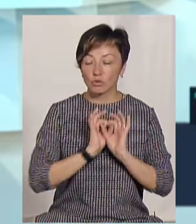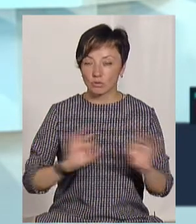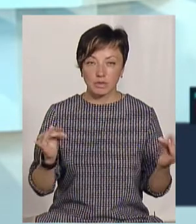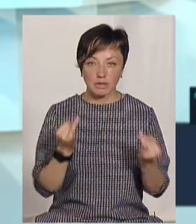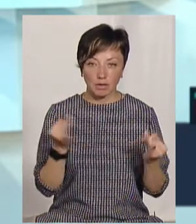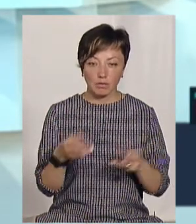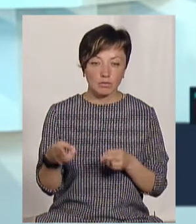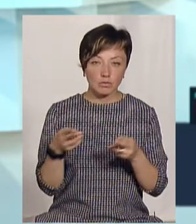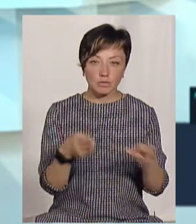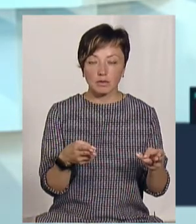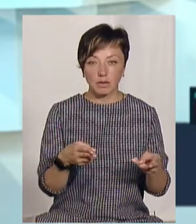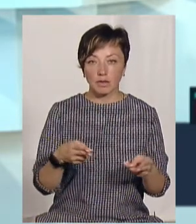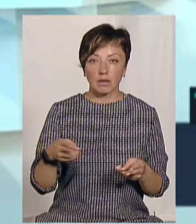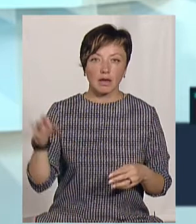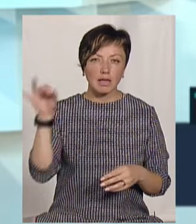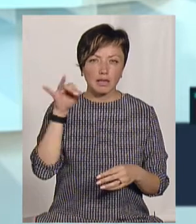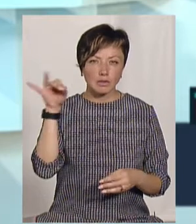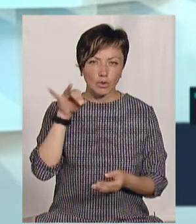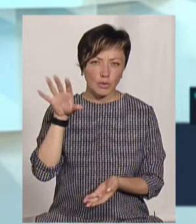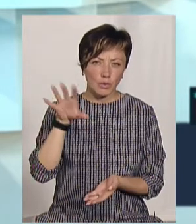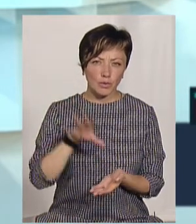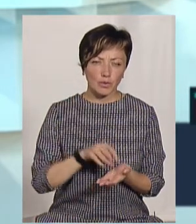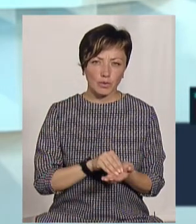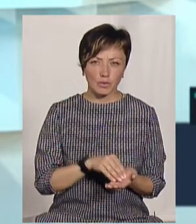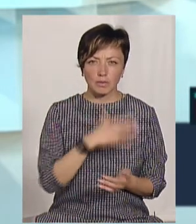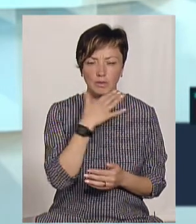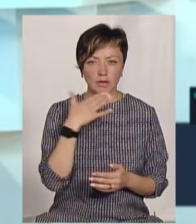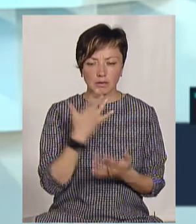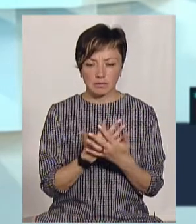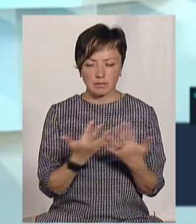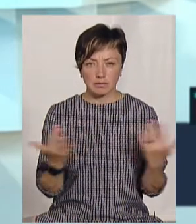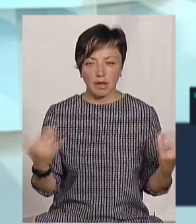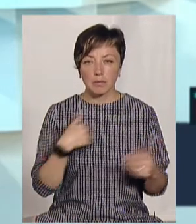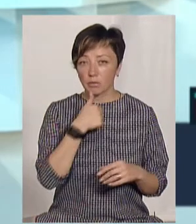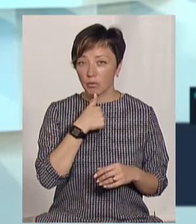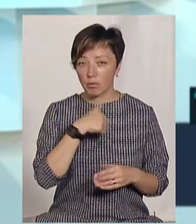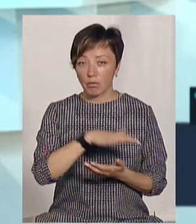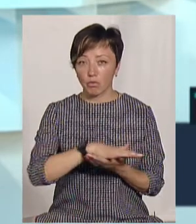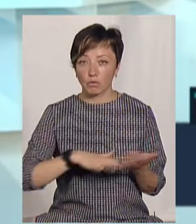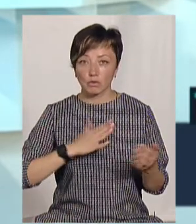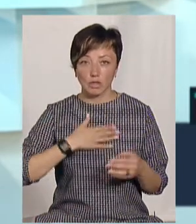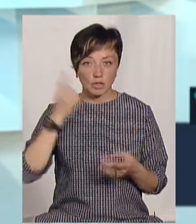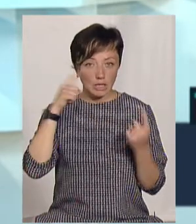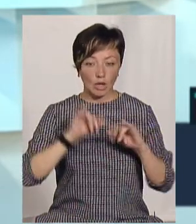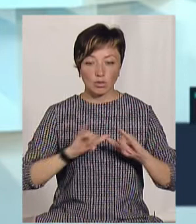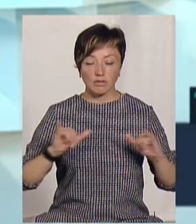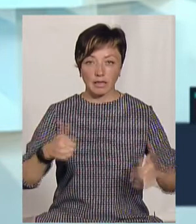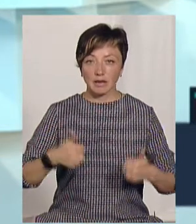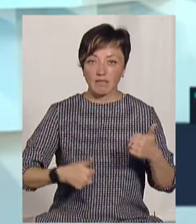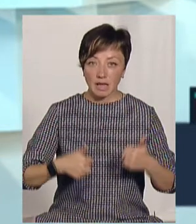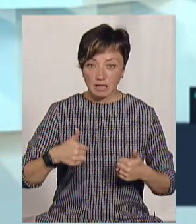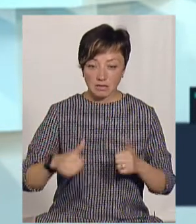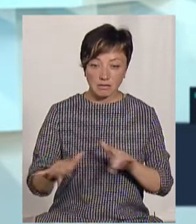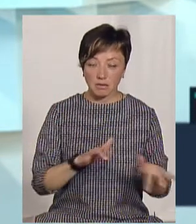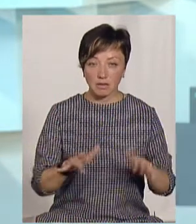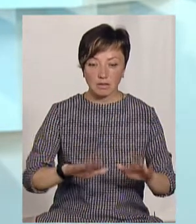просто клондайк історії. І ми спробували, продовжуючи нашу ідею розвивати квестинг, ми